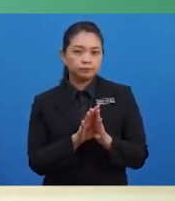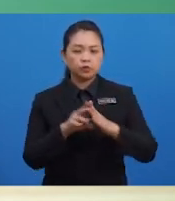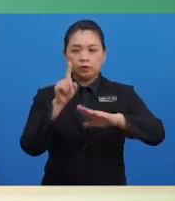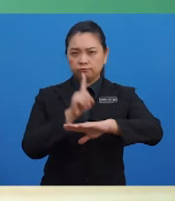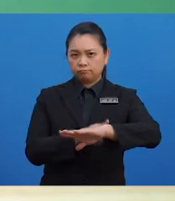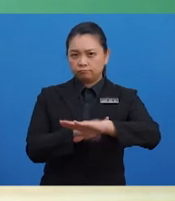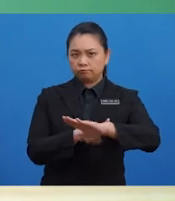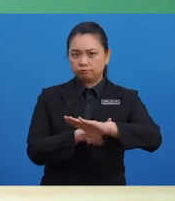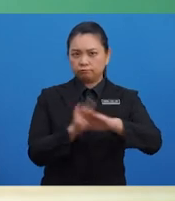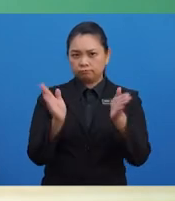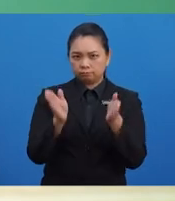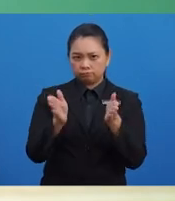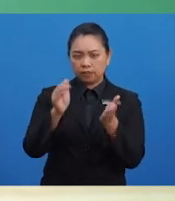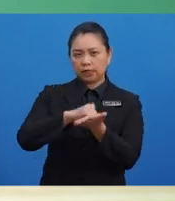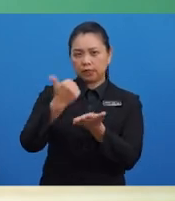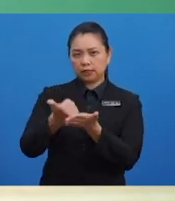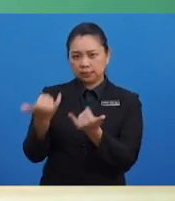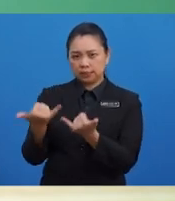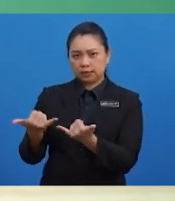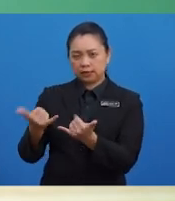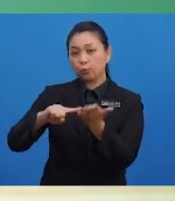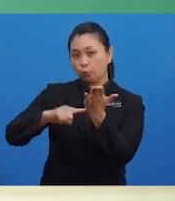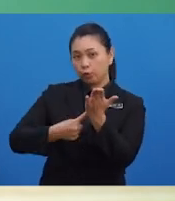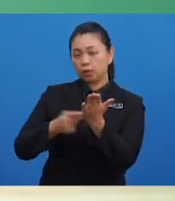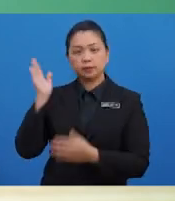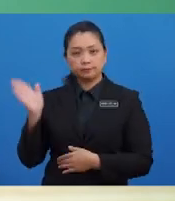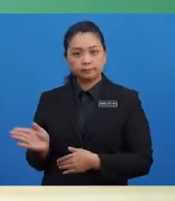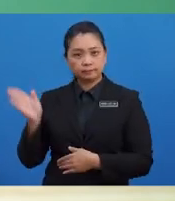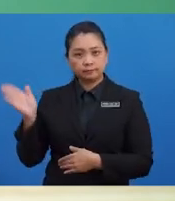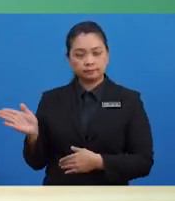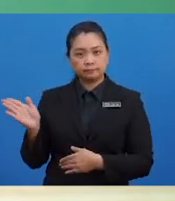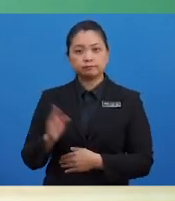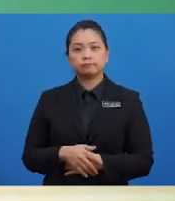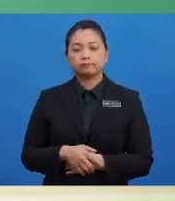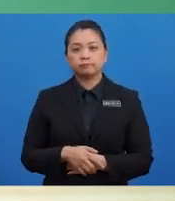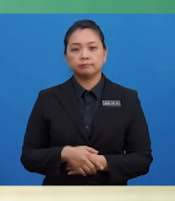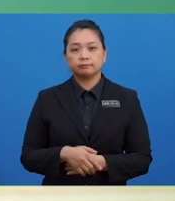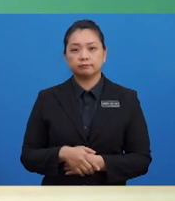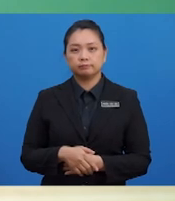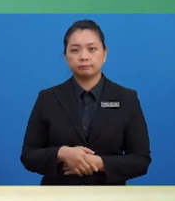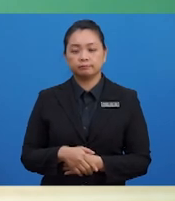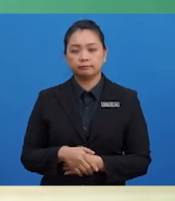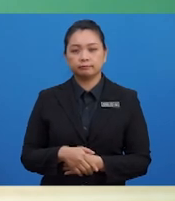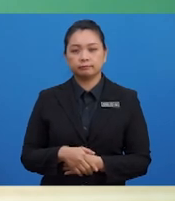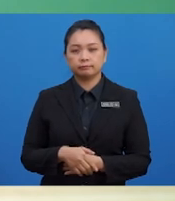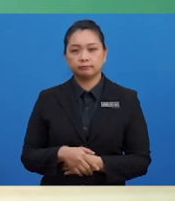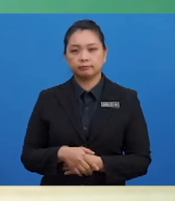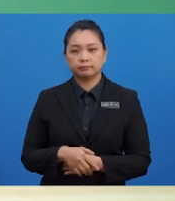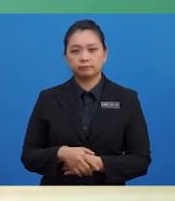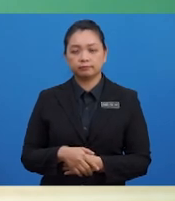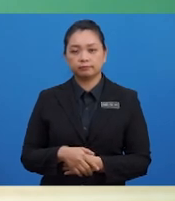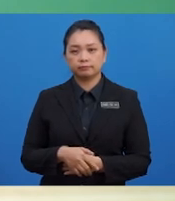semasa bermula 1 Januari 2019 hingga 31